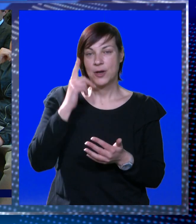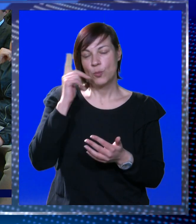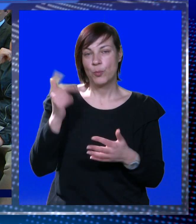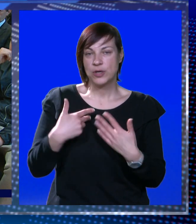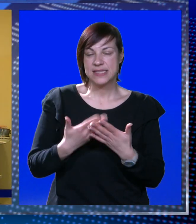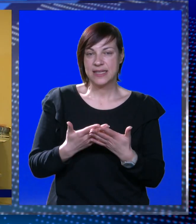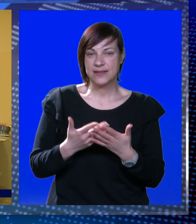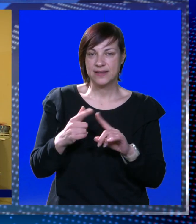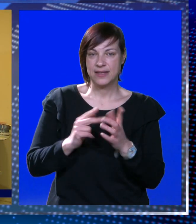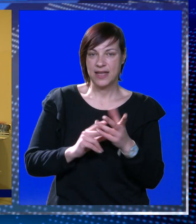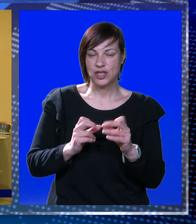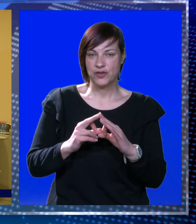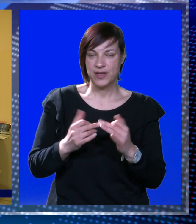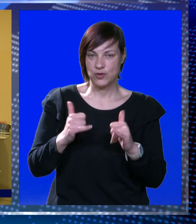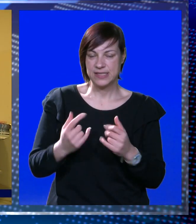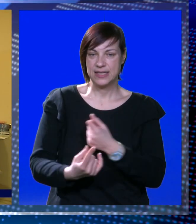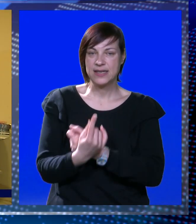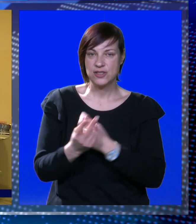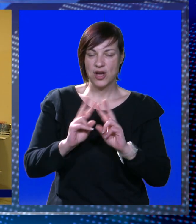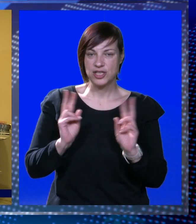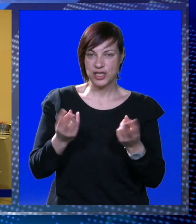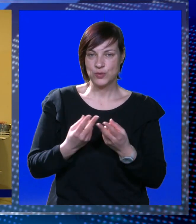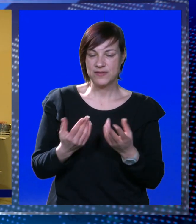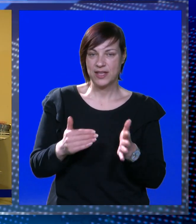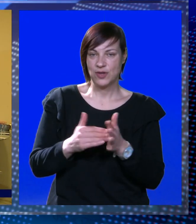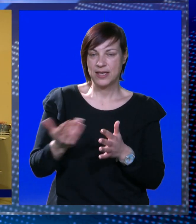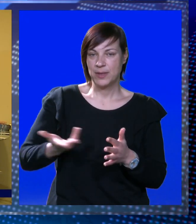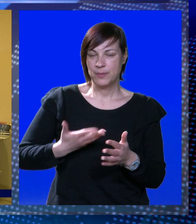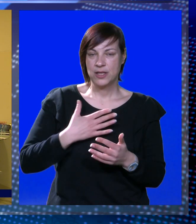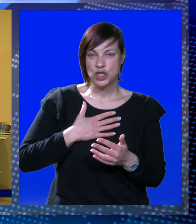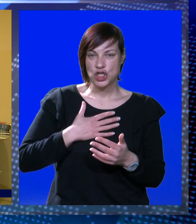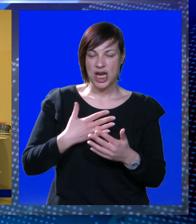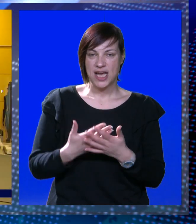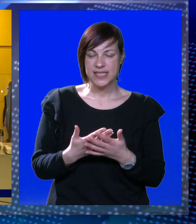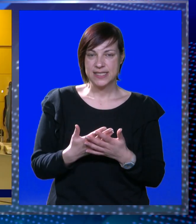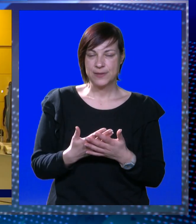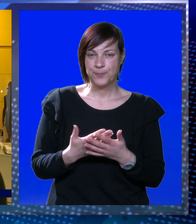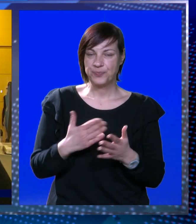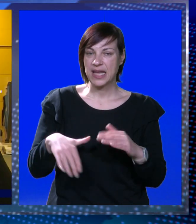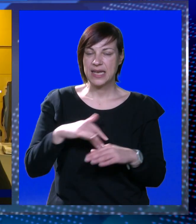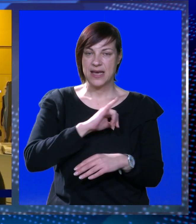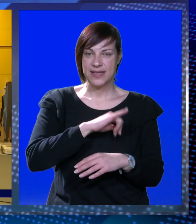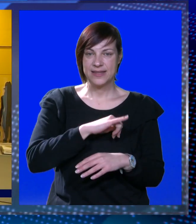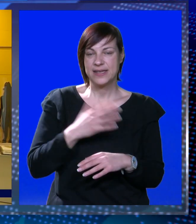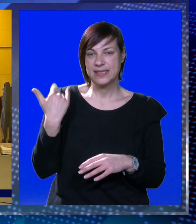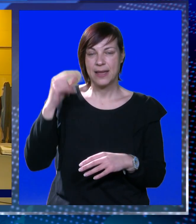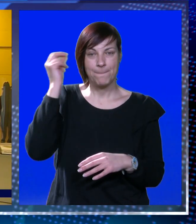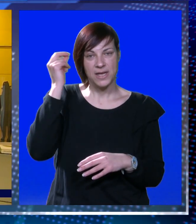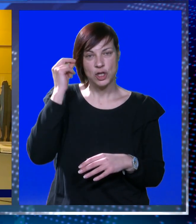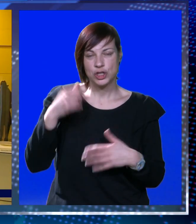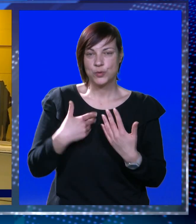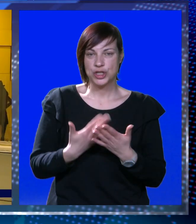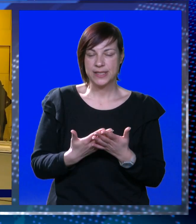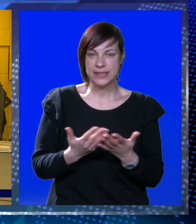upoznati nekakve trendove koje se danas događaju u svijetu, a trebali bi doći do nas. Najinteresentnije je bilo